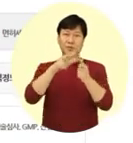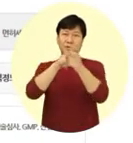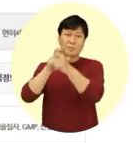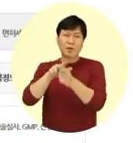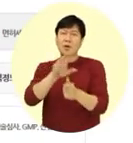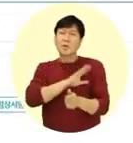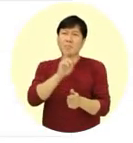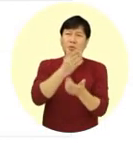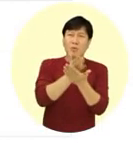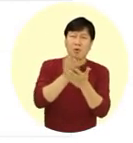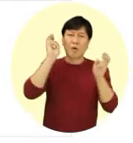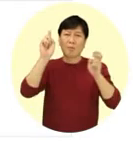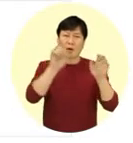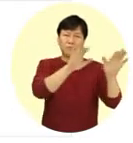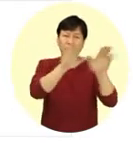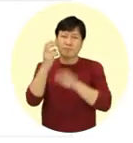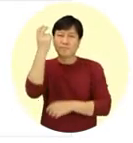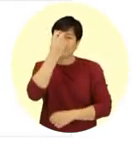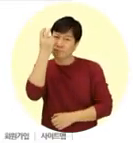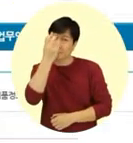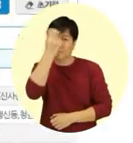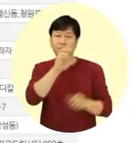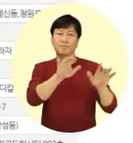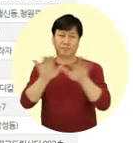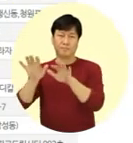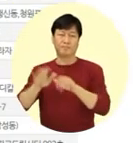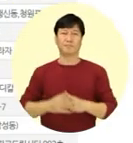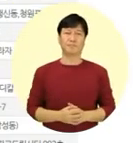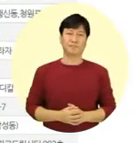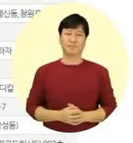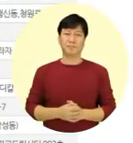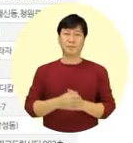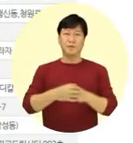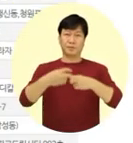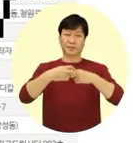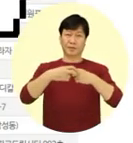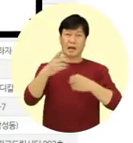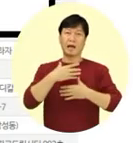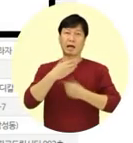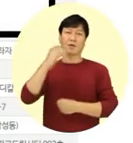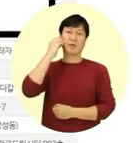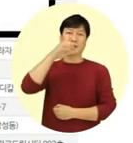정보마당의 제품 정보방에서 품목명, 모델명, 업소명 등으로 검색합니다.